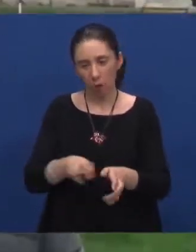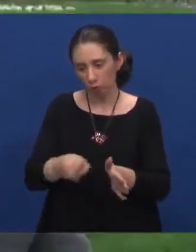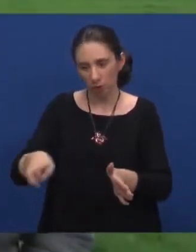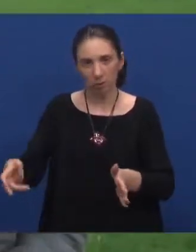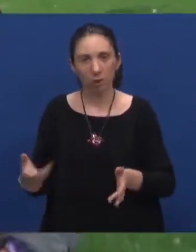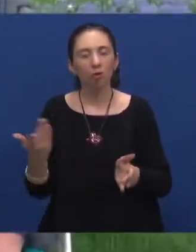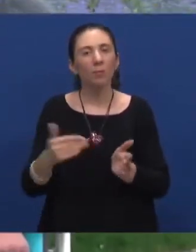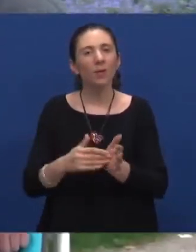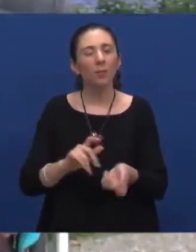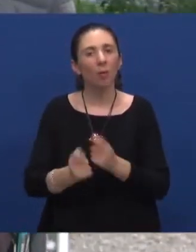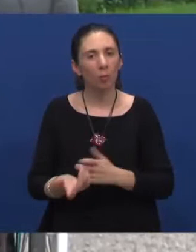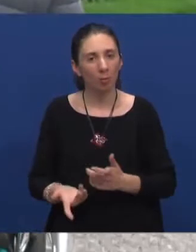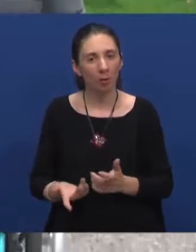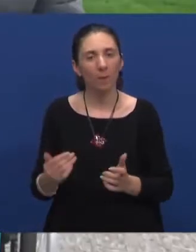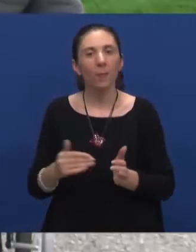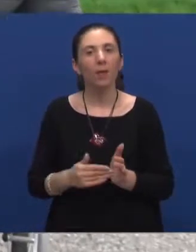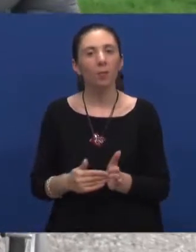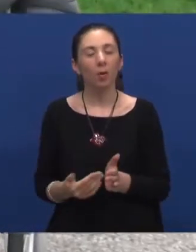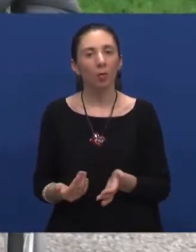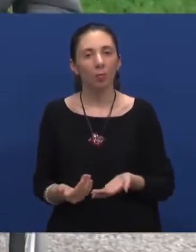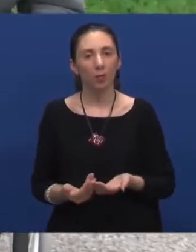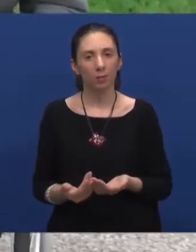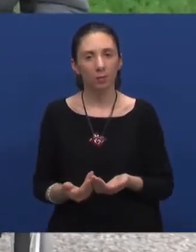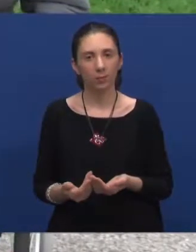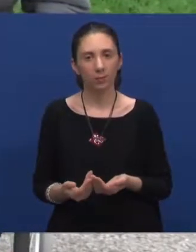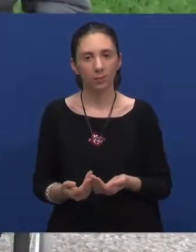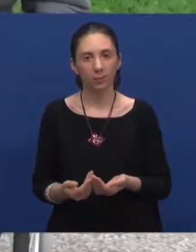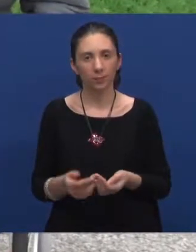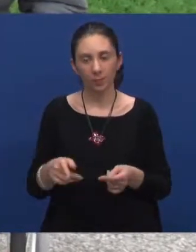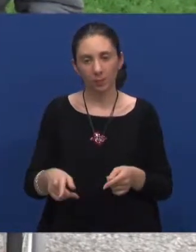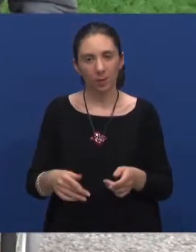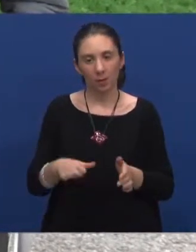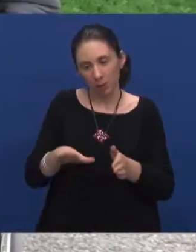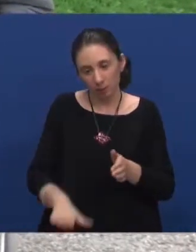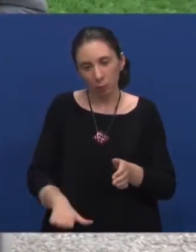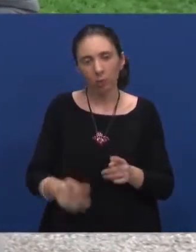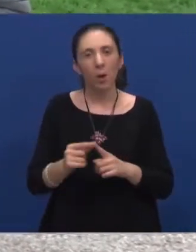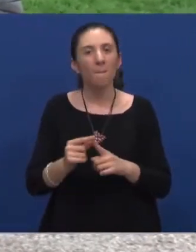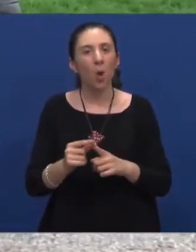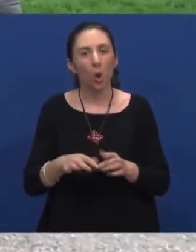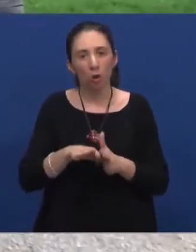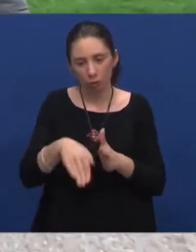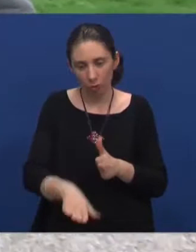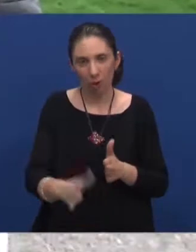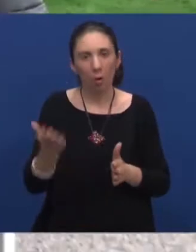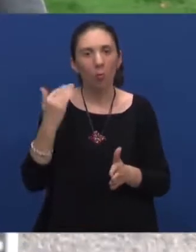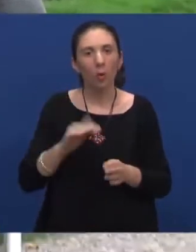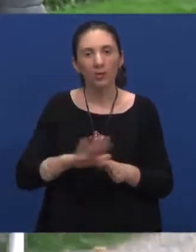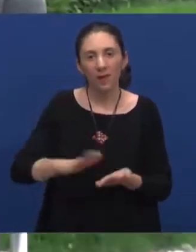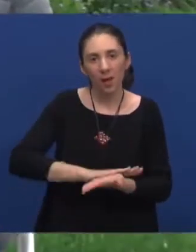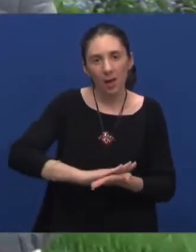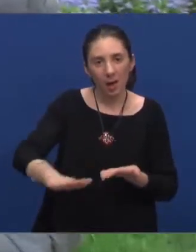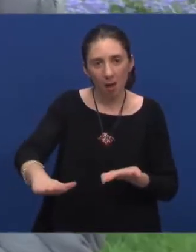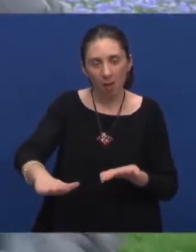trebalo promijeniti? Pa trebalo bi ovoga, zapravo spustiti i prilagoditi pločnike kako bi bilo sve